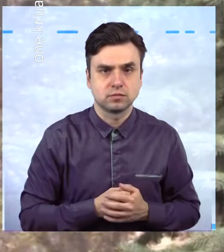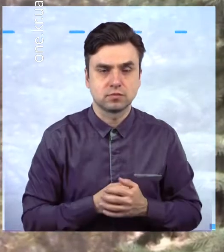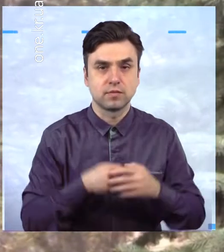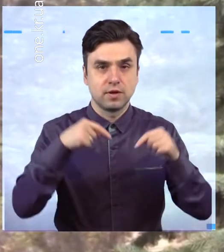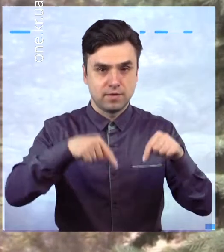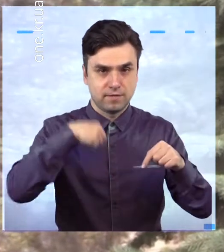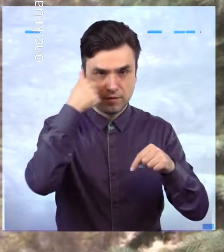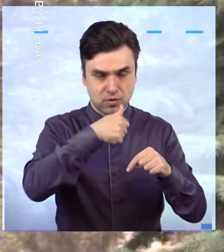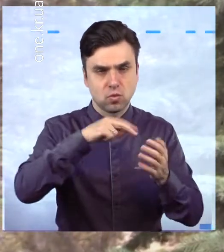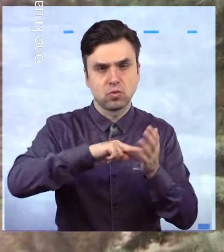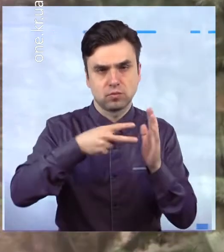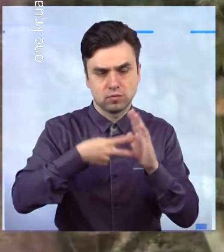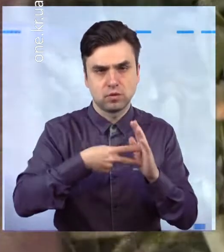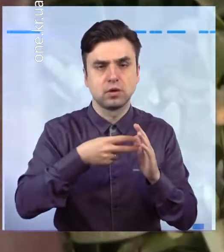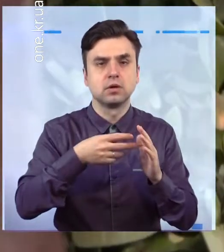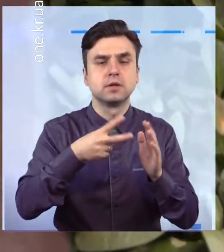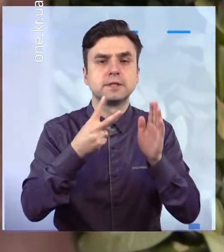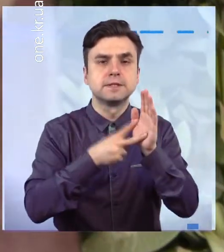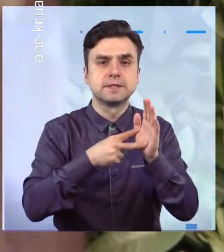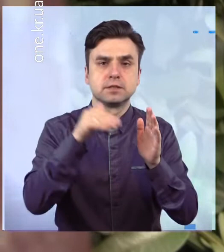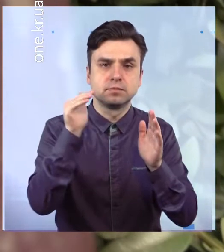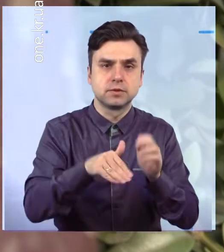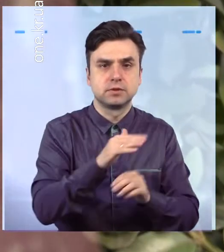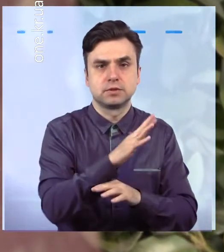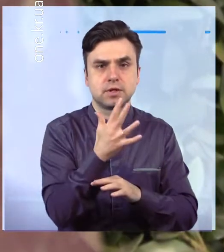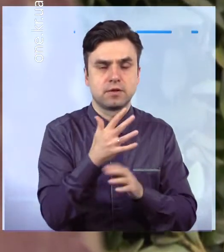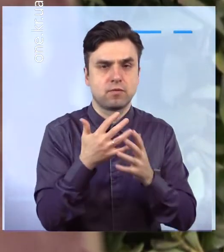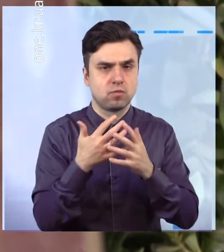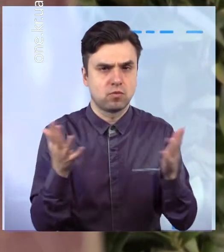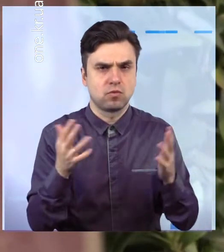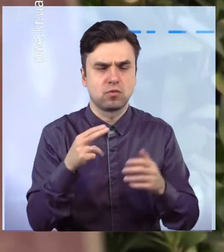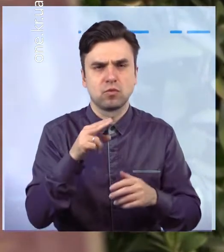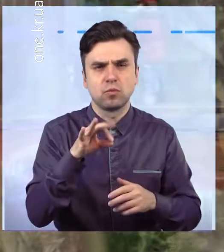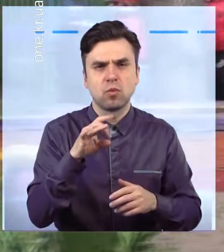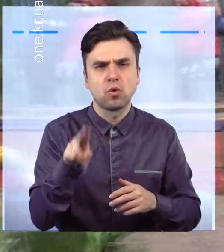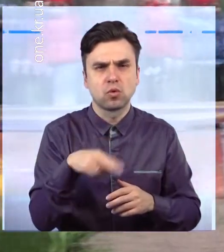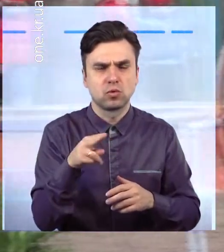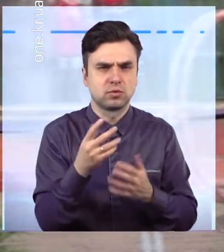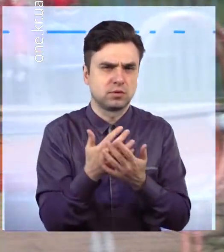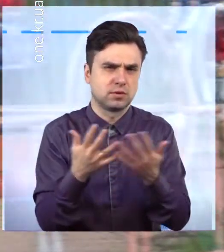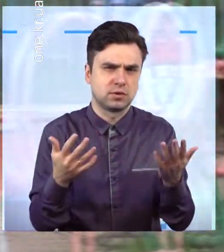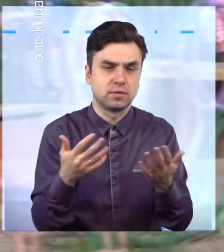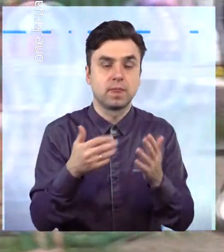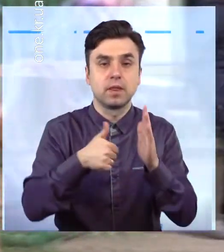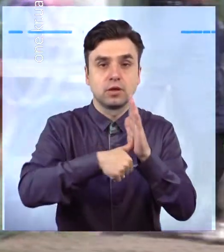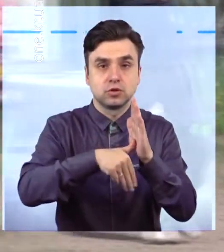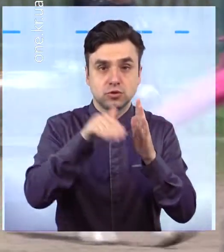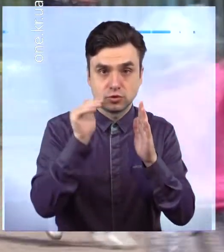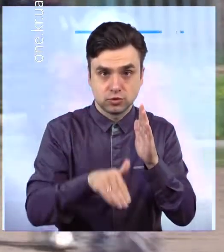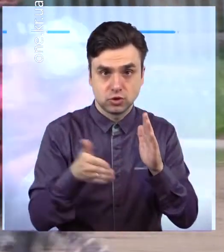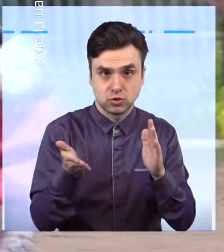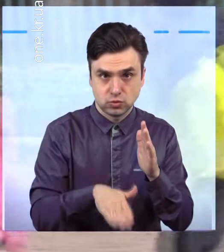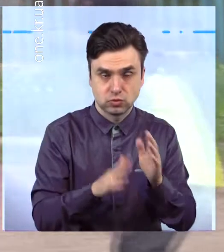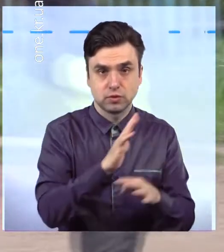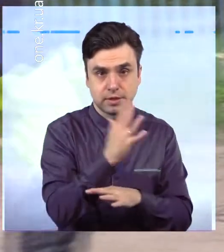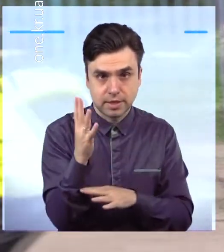середовища цьогоріч в планах висадити більше 7 тисяч зелених насаджень, різних порід та видів. Із них 6 тисяч – саме на території